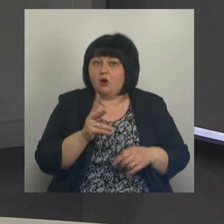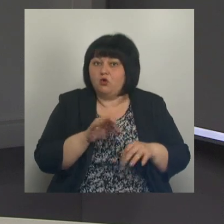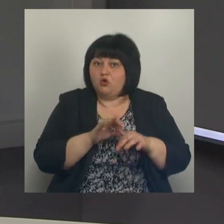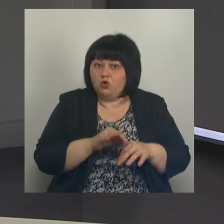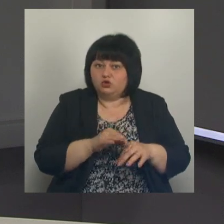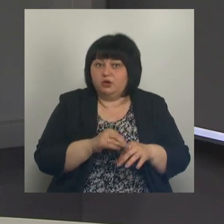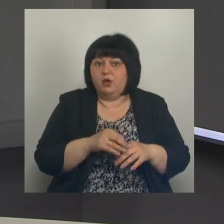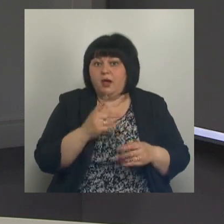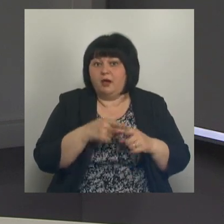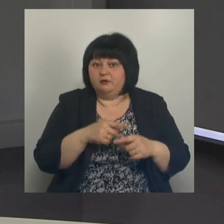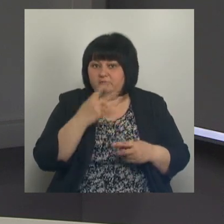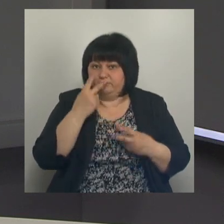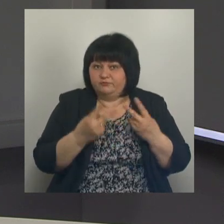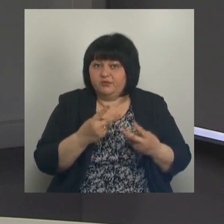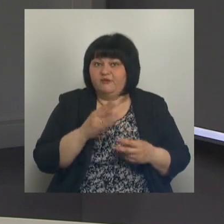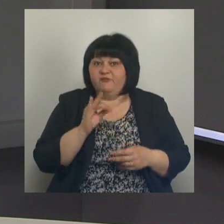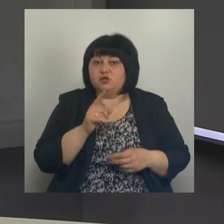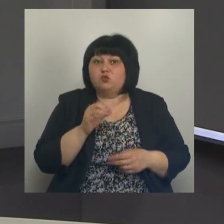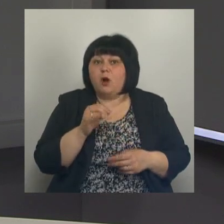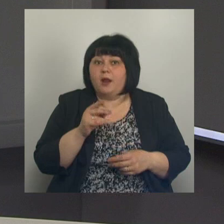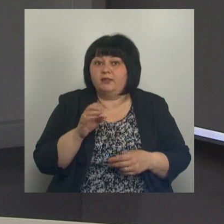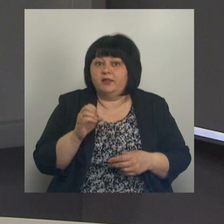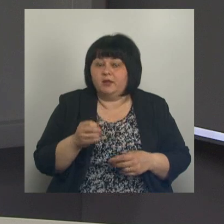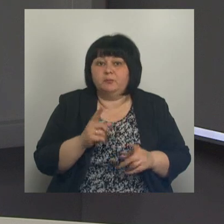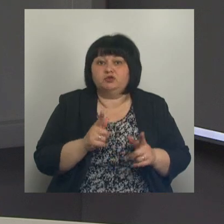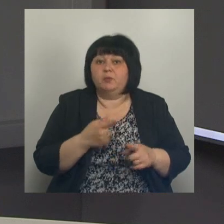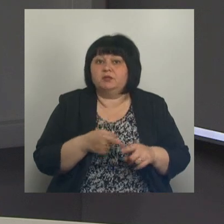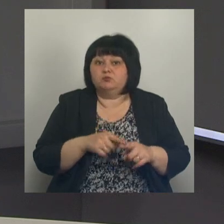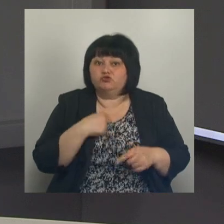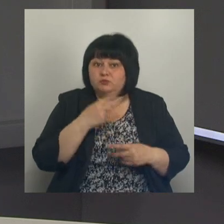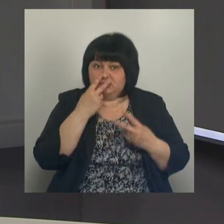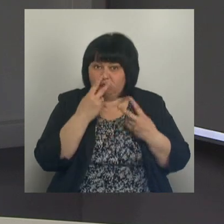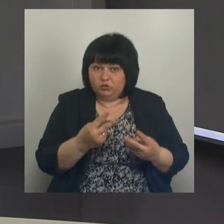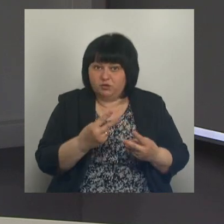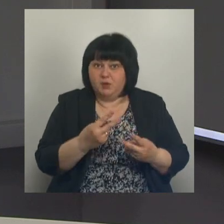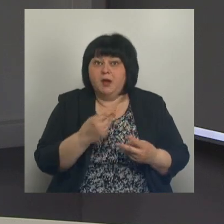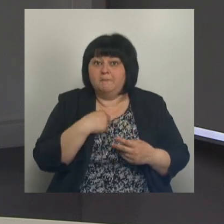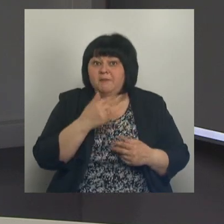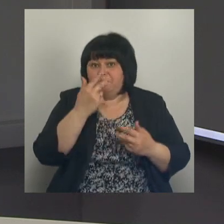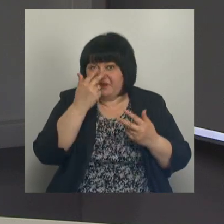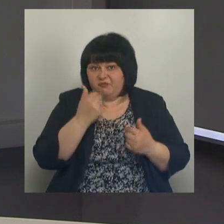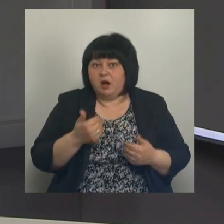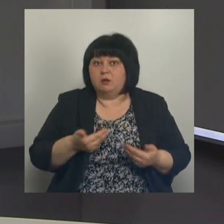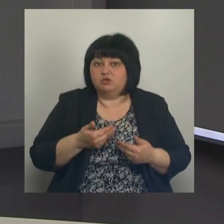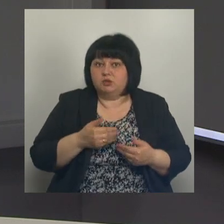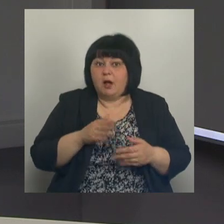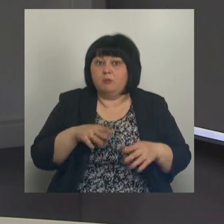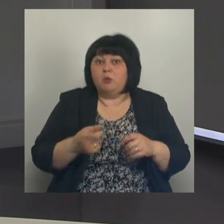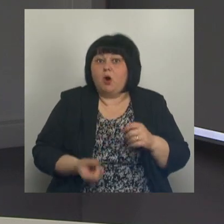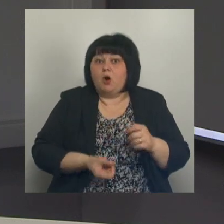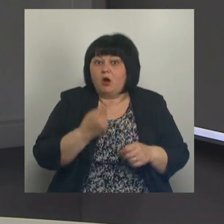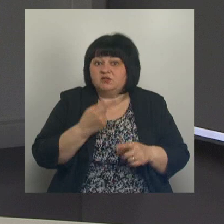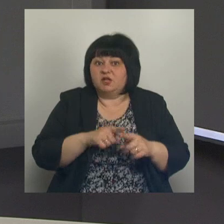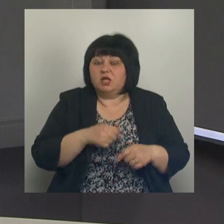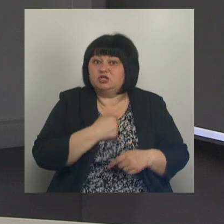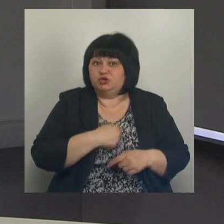визуальные формы, их говорим визуальные, потому что мы на них смотрим, мы привыкаем с ними жить, а потом оказывается, что это зло.